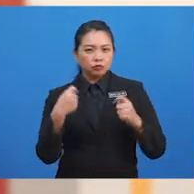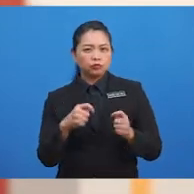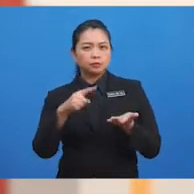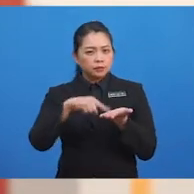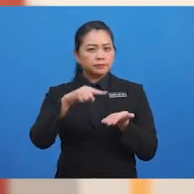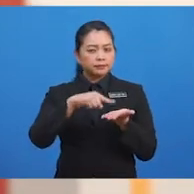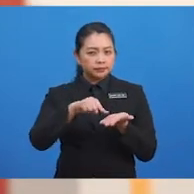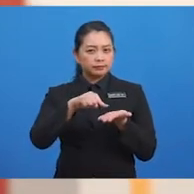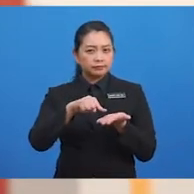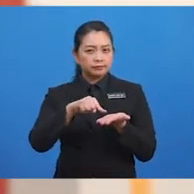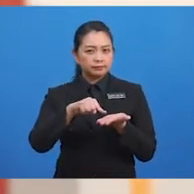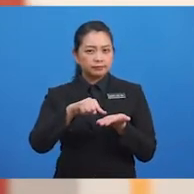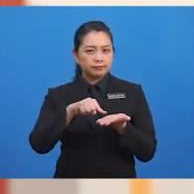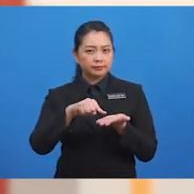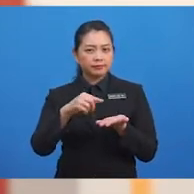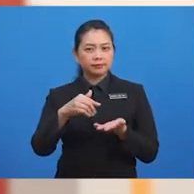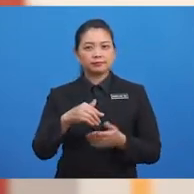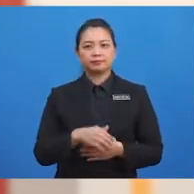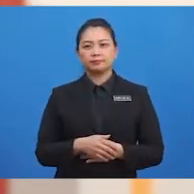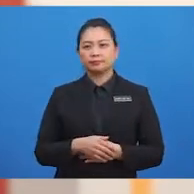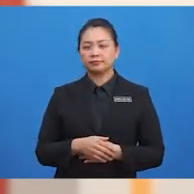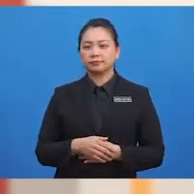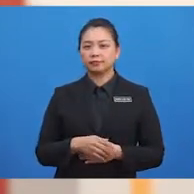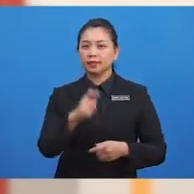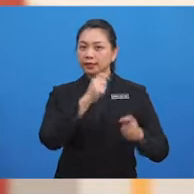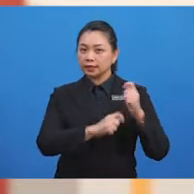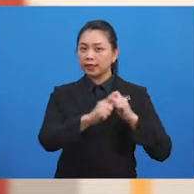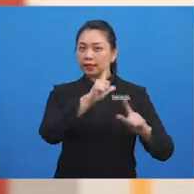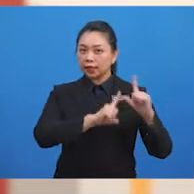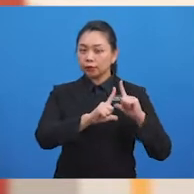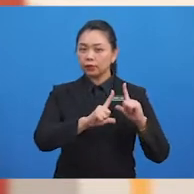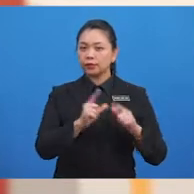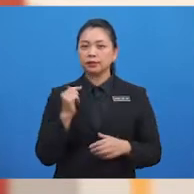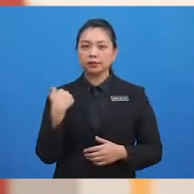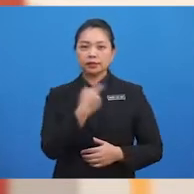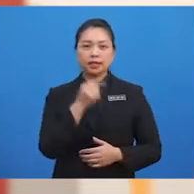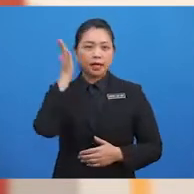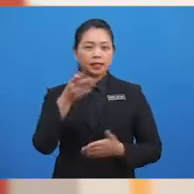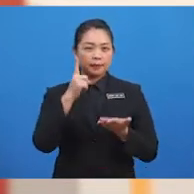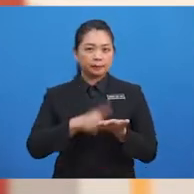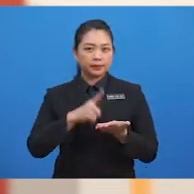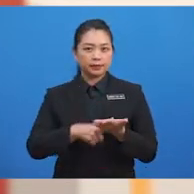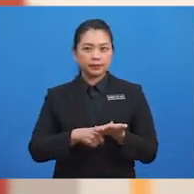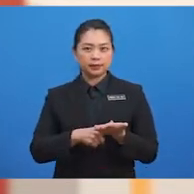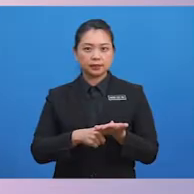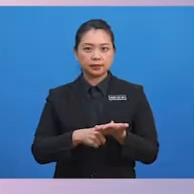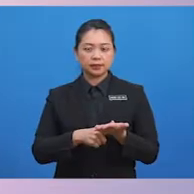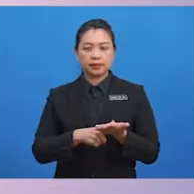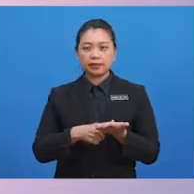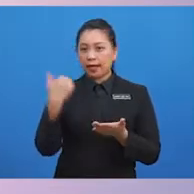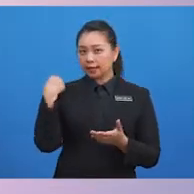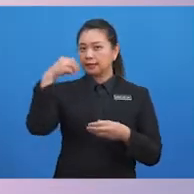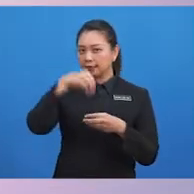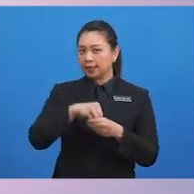semak sama ada tingkah laku yang kita akan bincangkan ini terkandung dalam